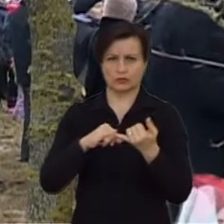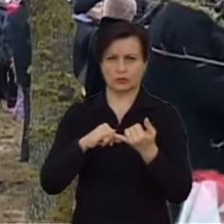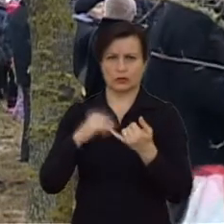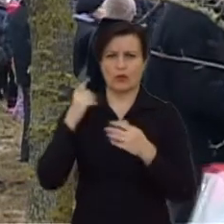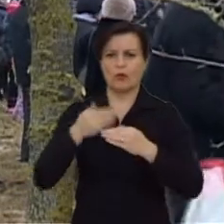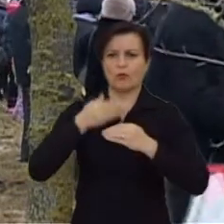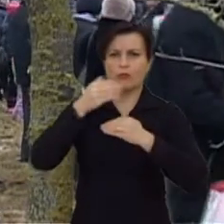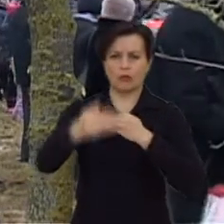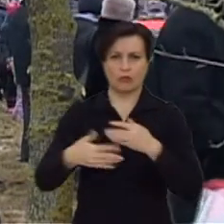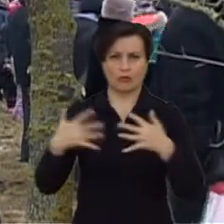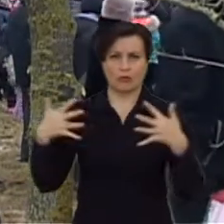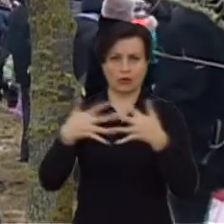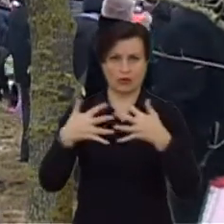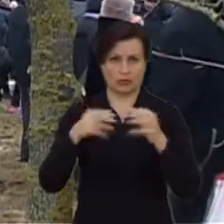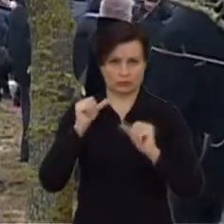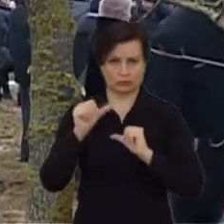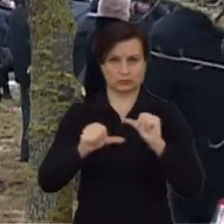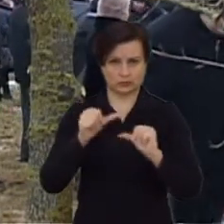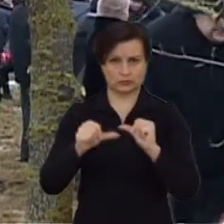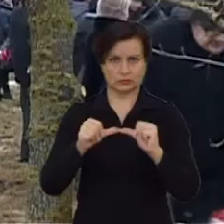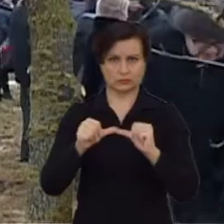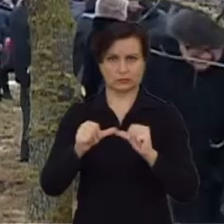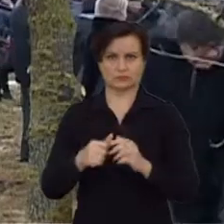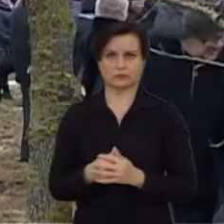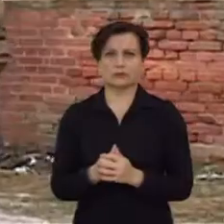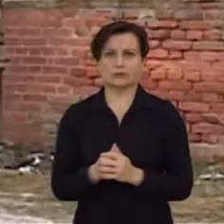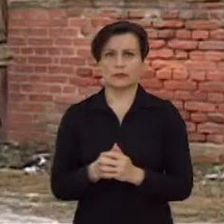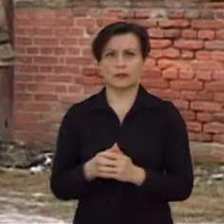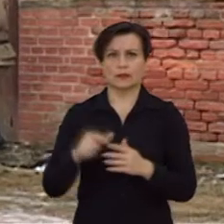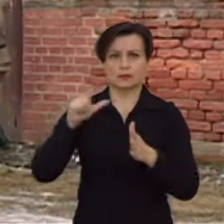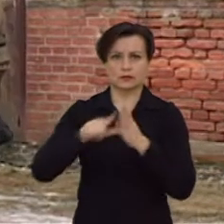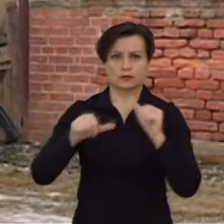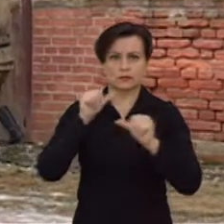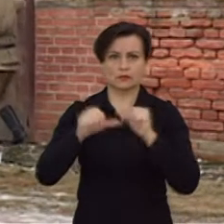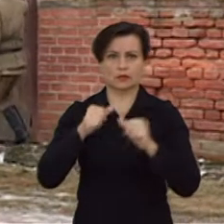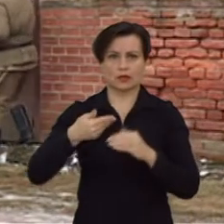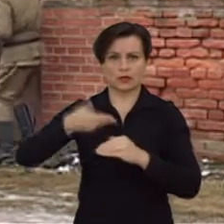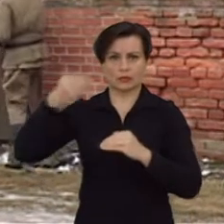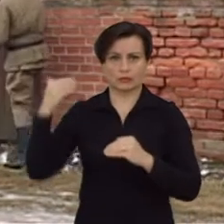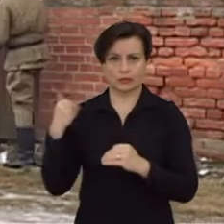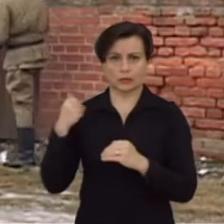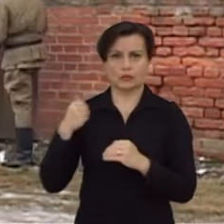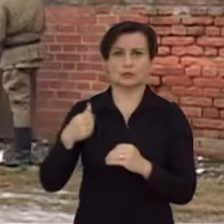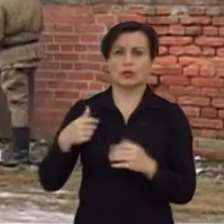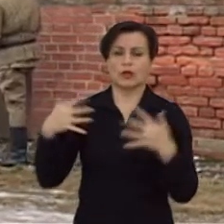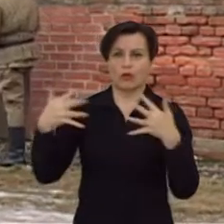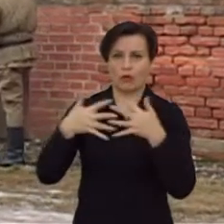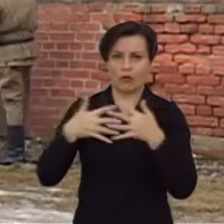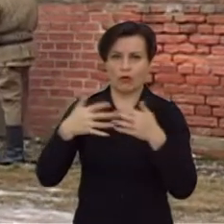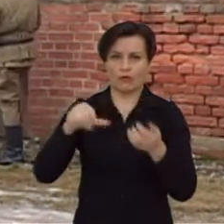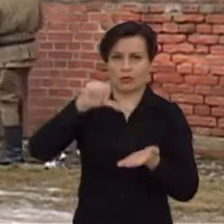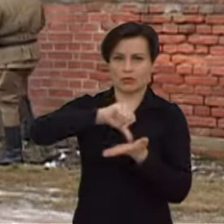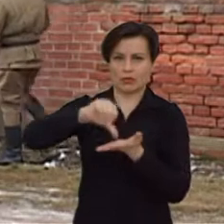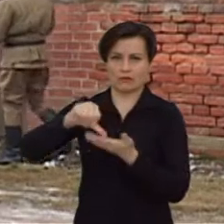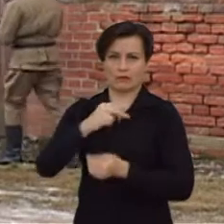laiko pokario metų gyvenime. Prieš 70 metų pasipriešinimo kovose dalyvavęs